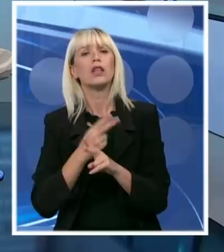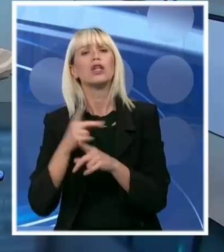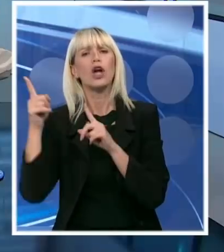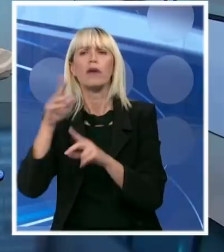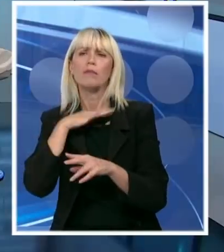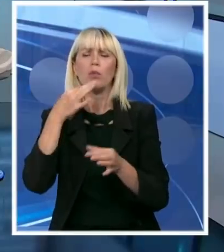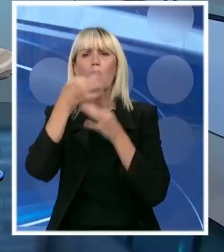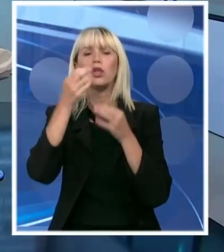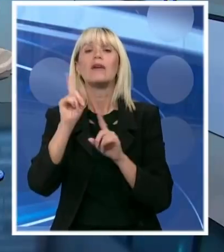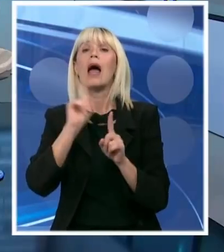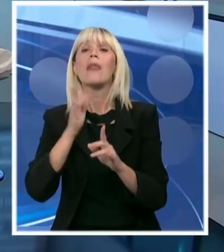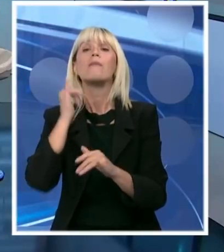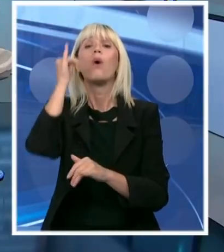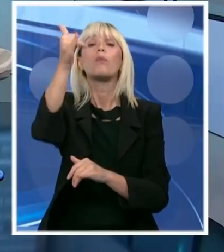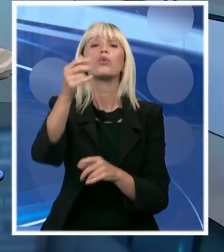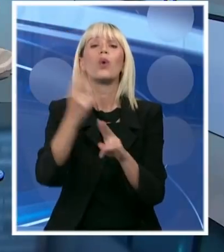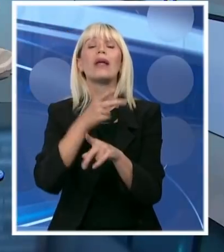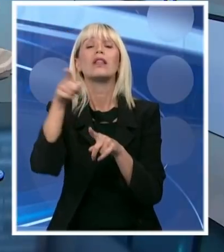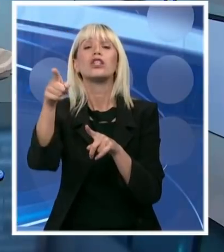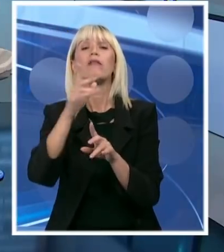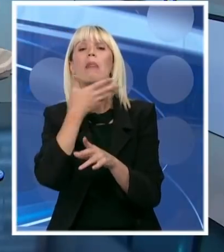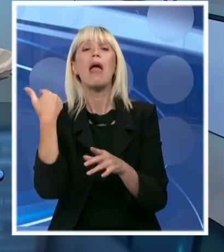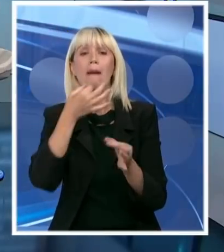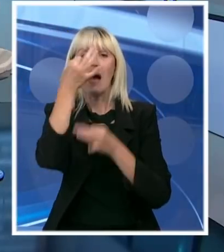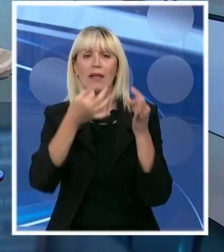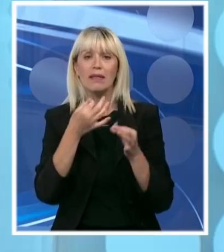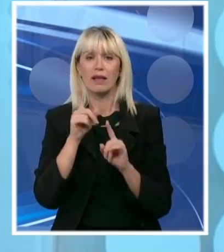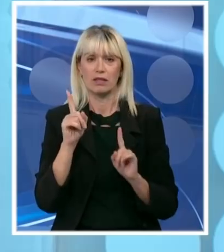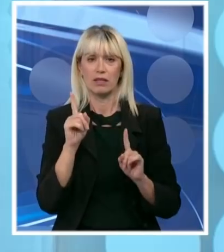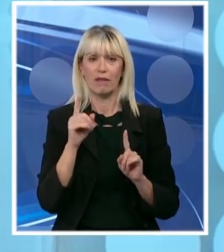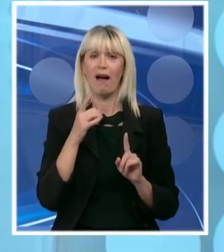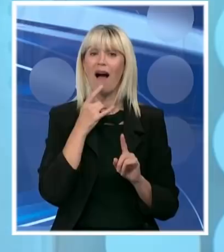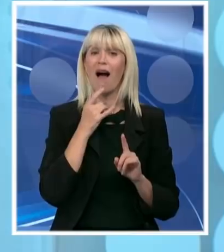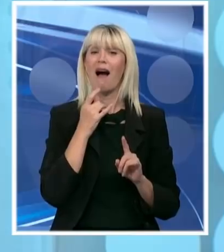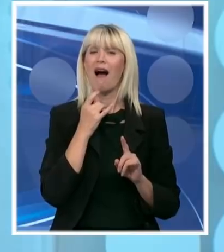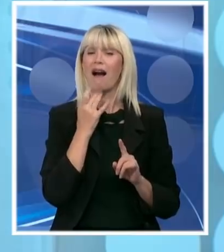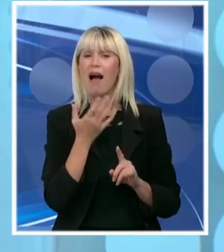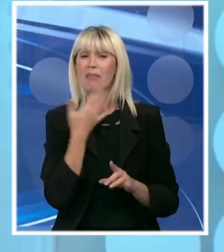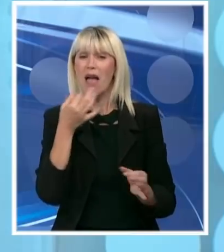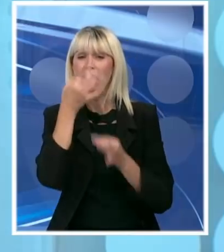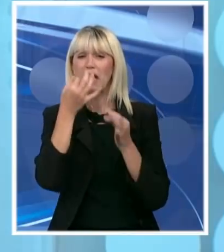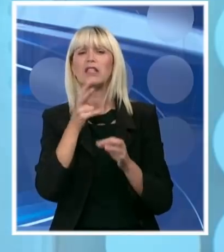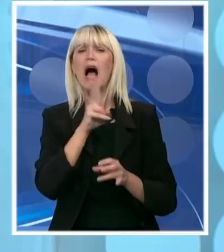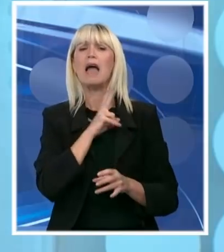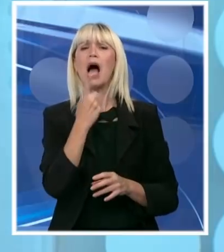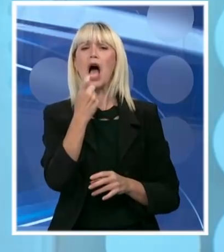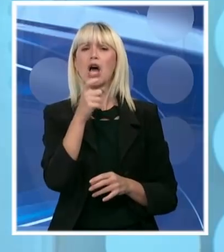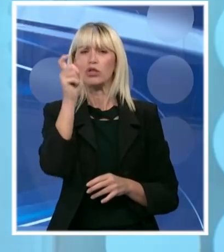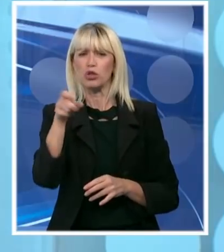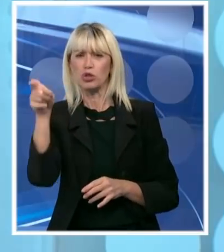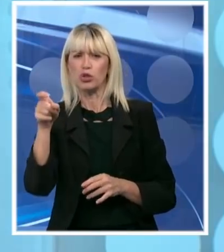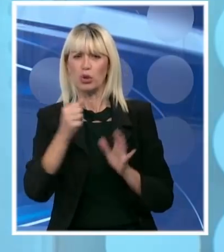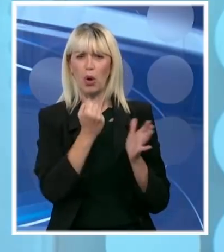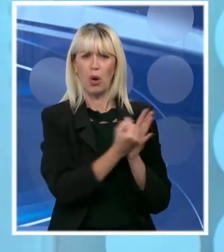koje ne testiraju ništa. Proverite ljudi ko prvo testira. Jer to kad ne testira kad vam kaže imamo sto zaraženih a vi vidite da on